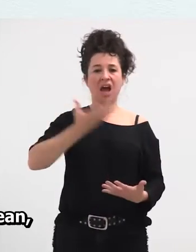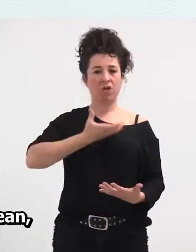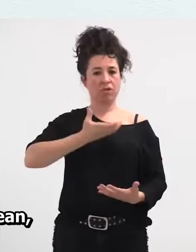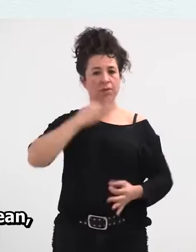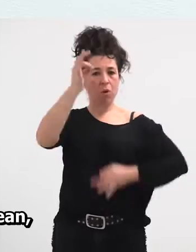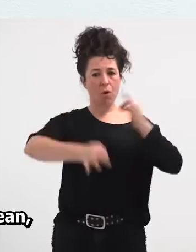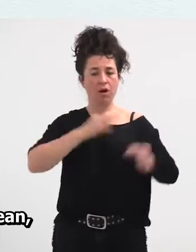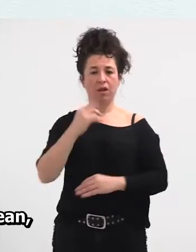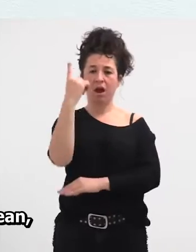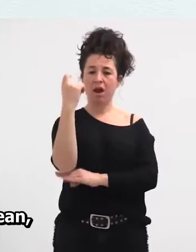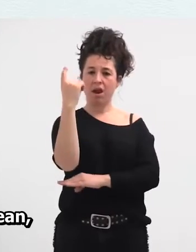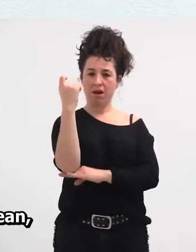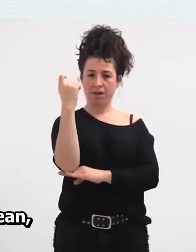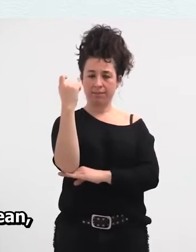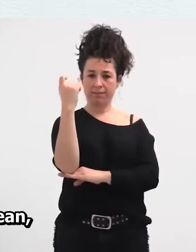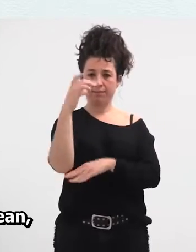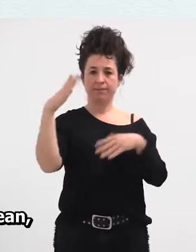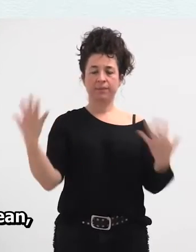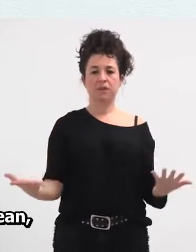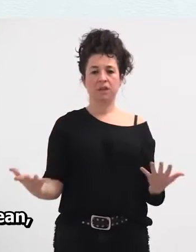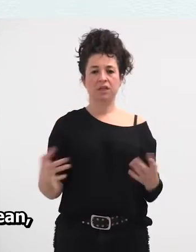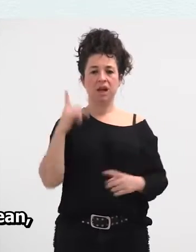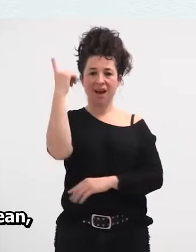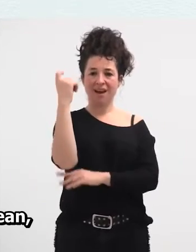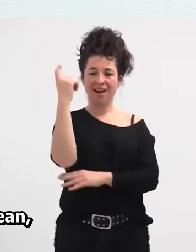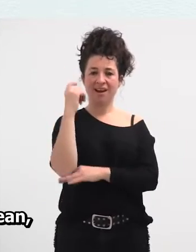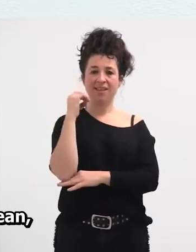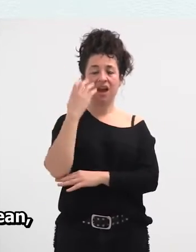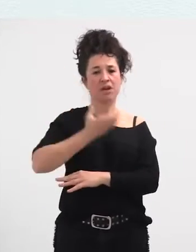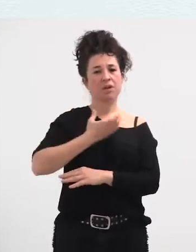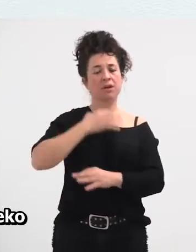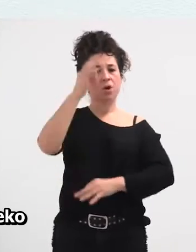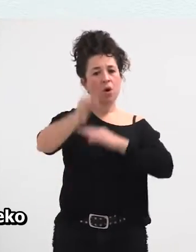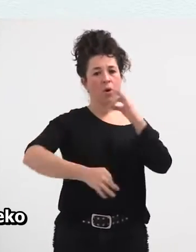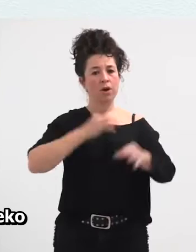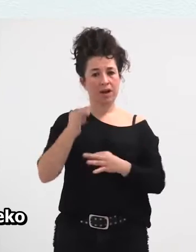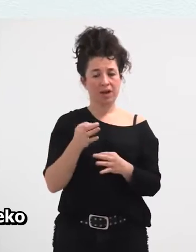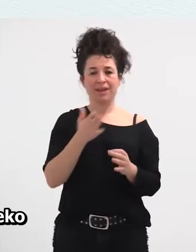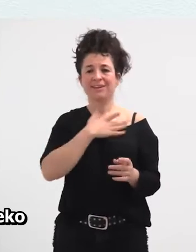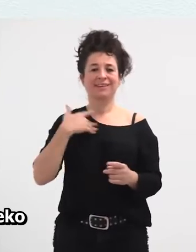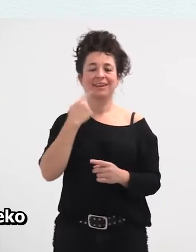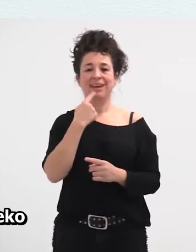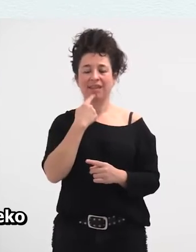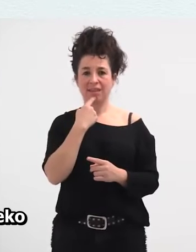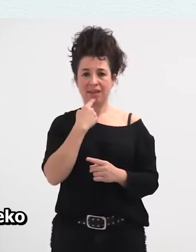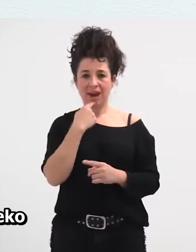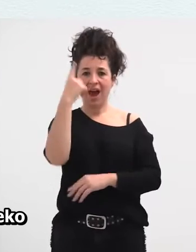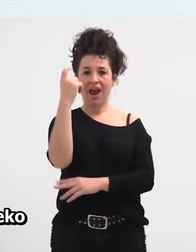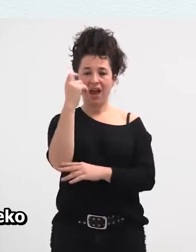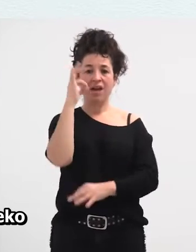orduan, udalek antolatutako alarde batean, alarde publiko batean, emakumeek eskubidea zutela